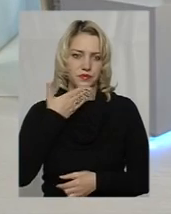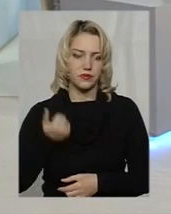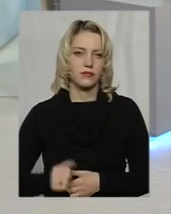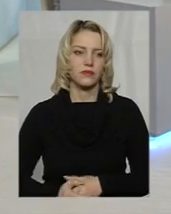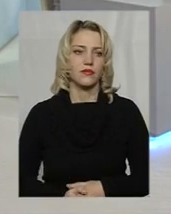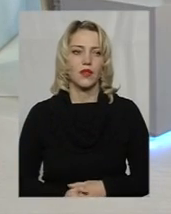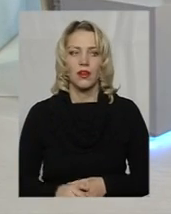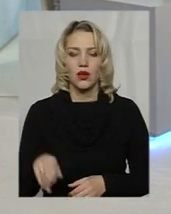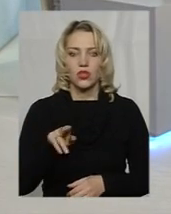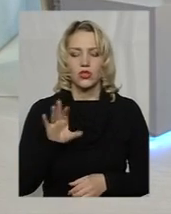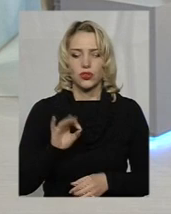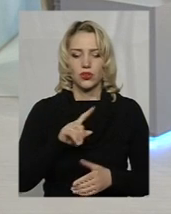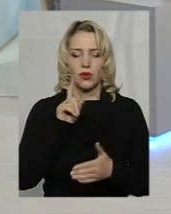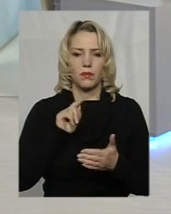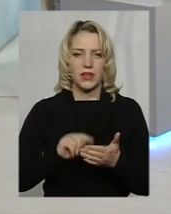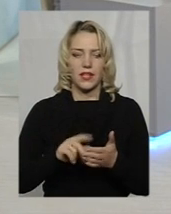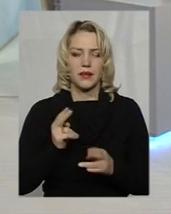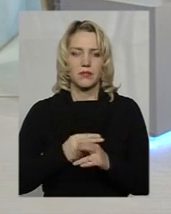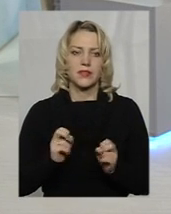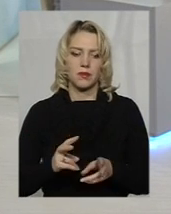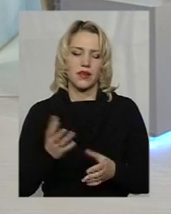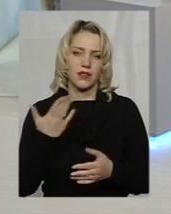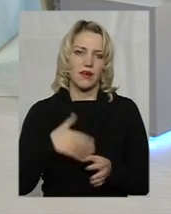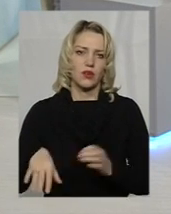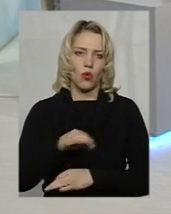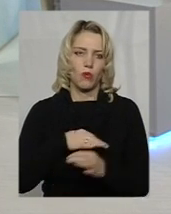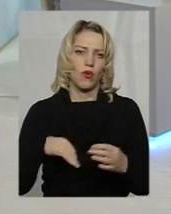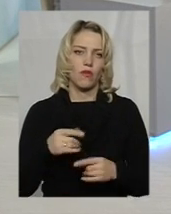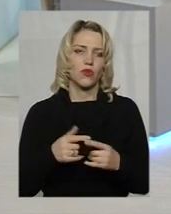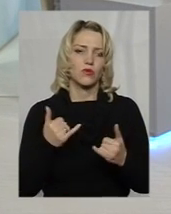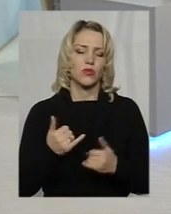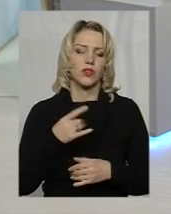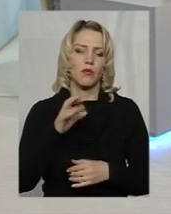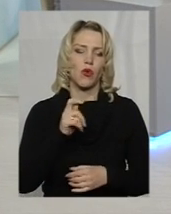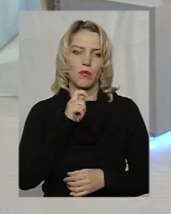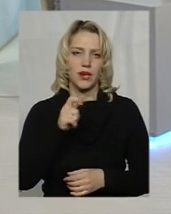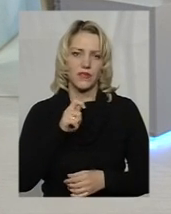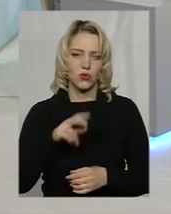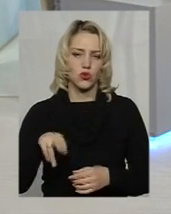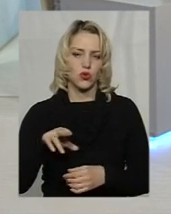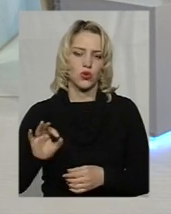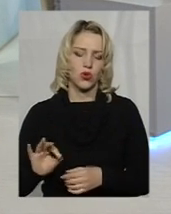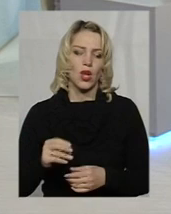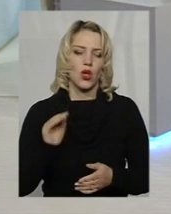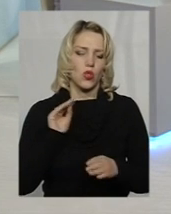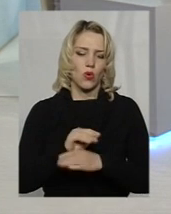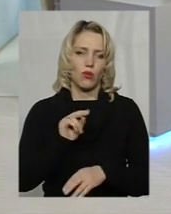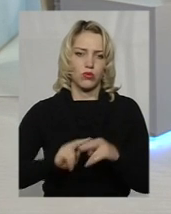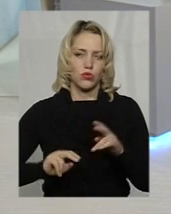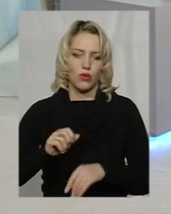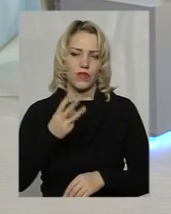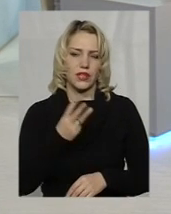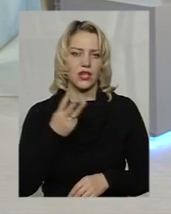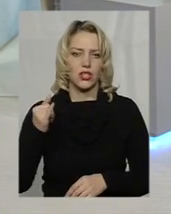щодо питання безпеки, давайте його обговоримо. Якраз про неї сьогодні на брифінгу щодо добудови 3-го і 4-го енергоблоків